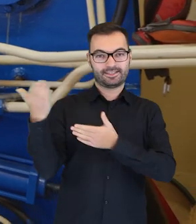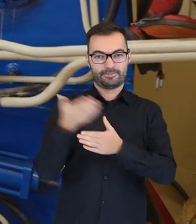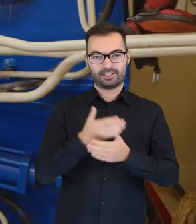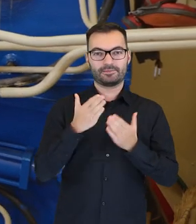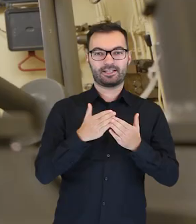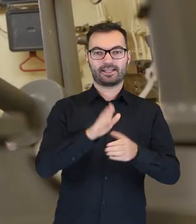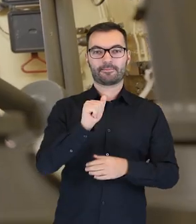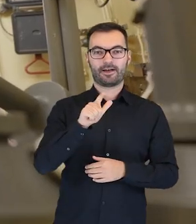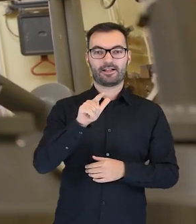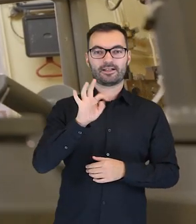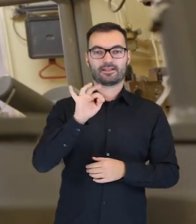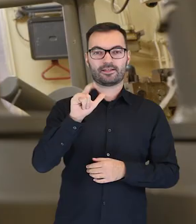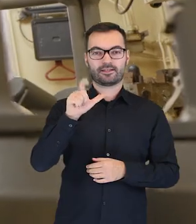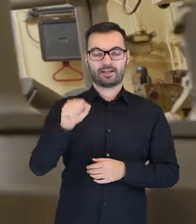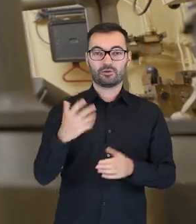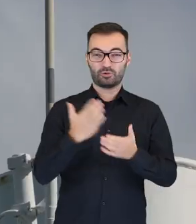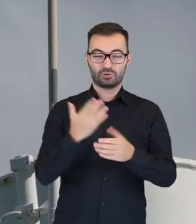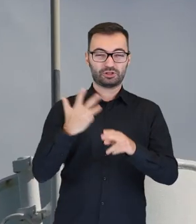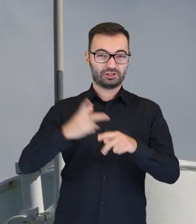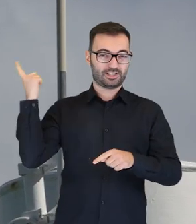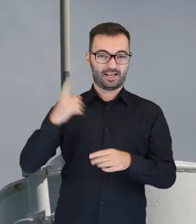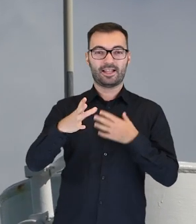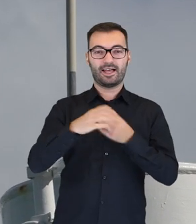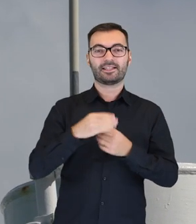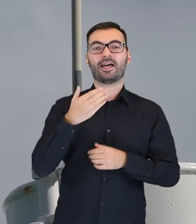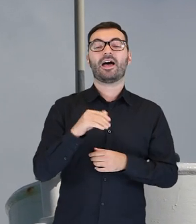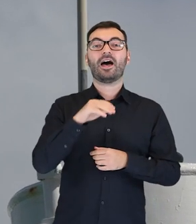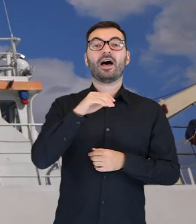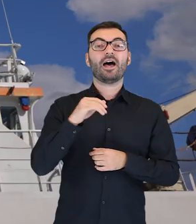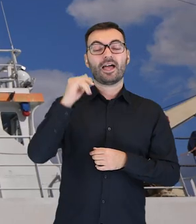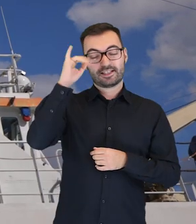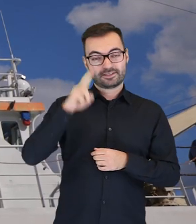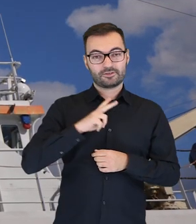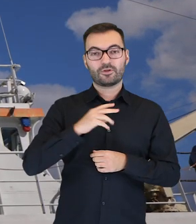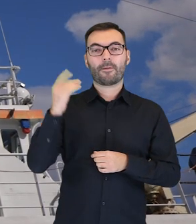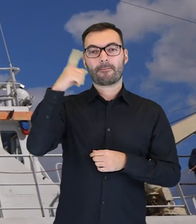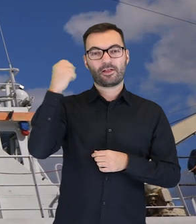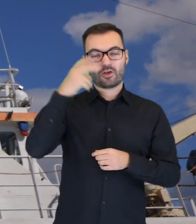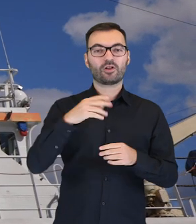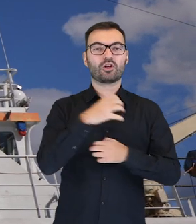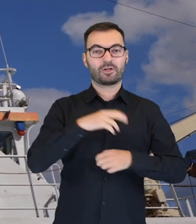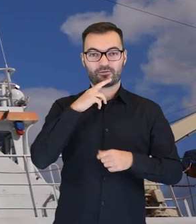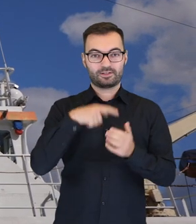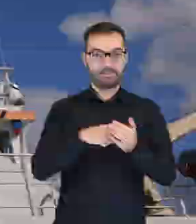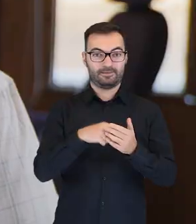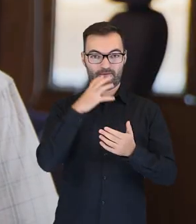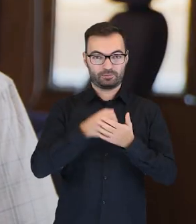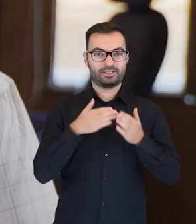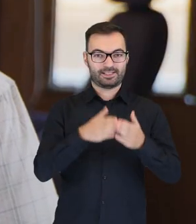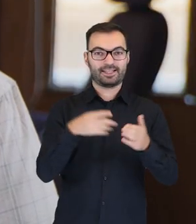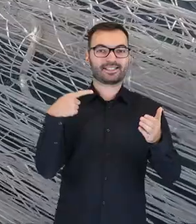Baltica. Od niemal 30 lat wraz z Instytutem Meteorologii i Gospodarki Wodnej wykorzystujemy go do badań Morza Bałtyckiego.